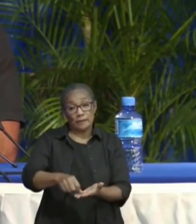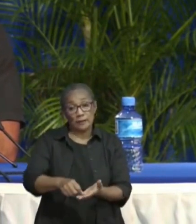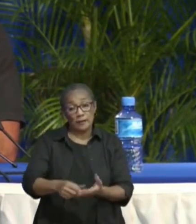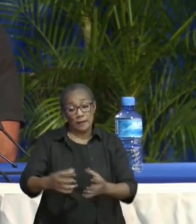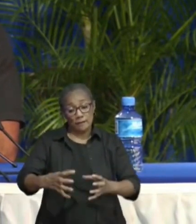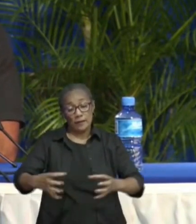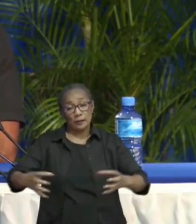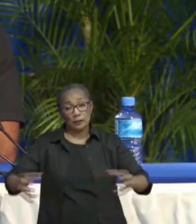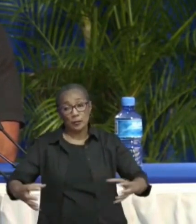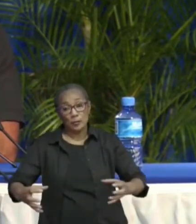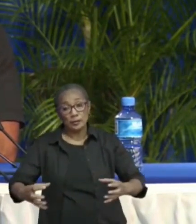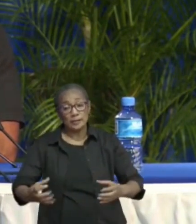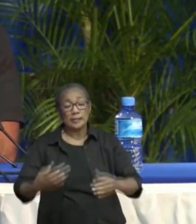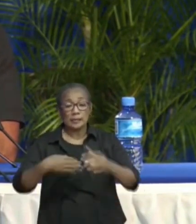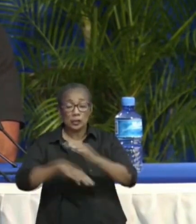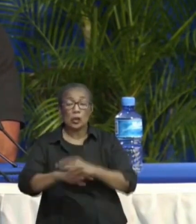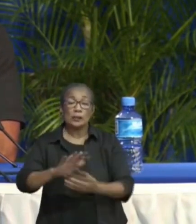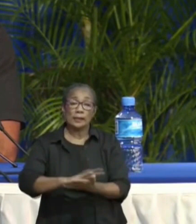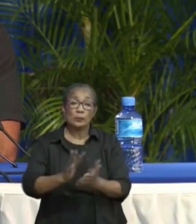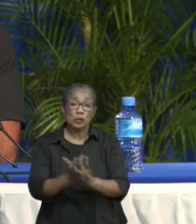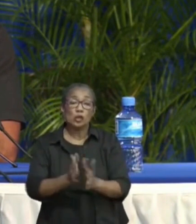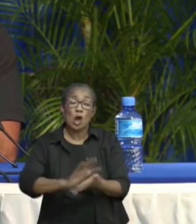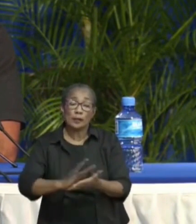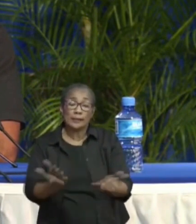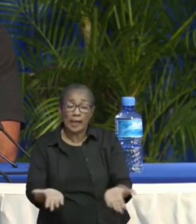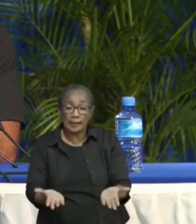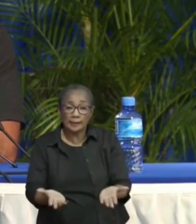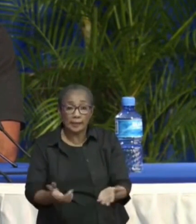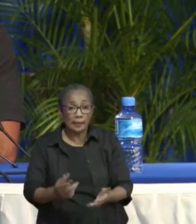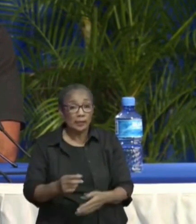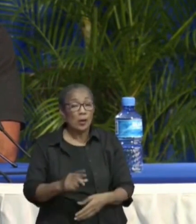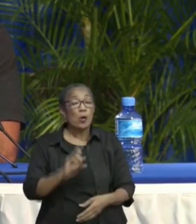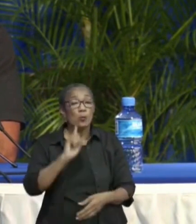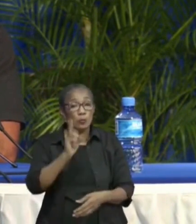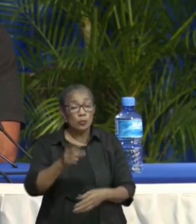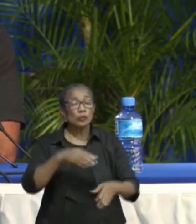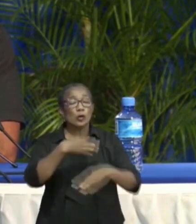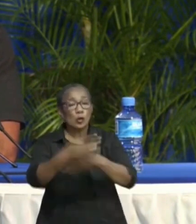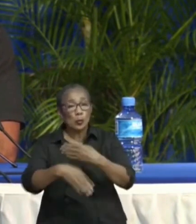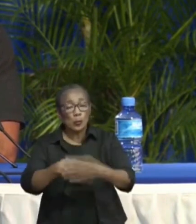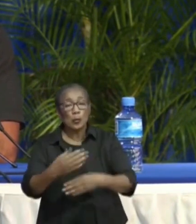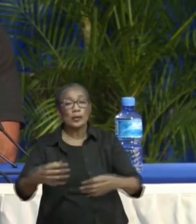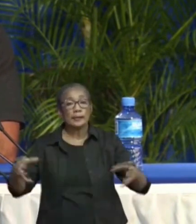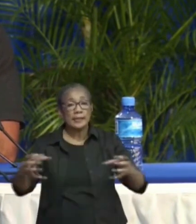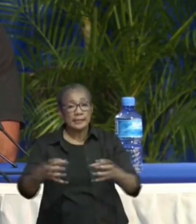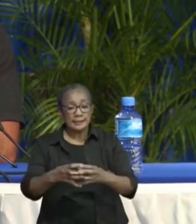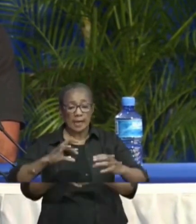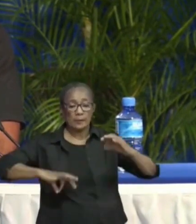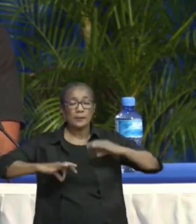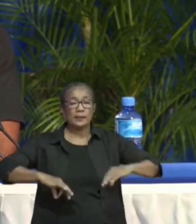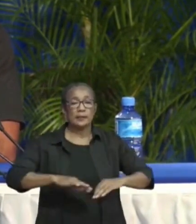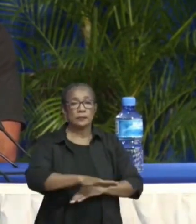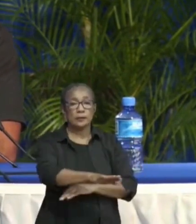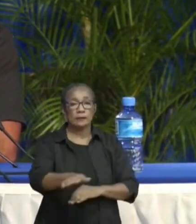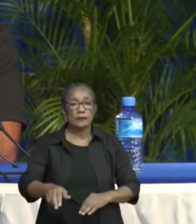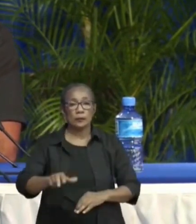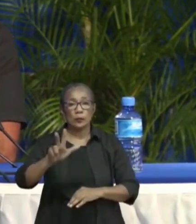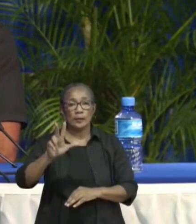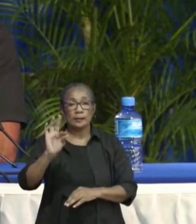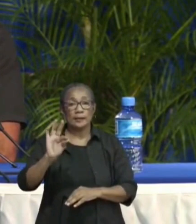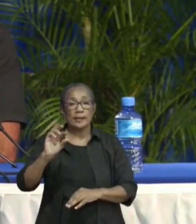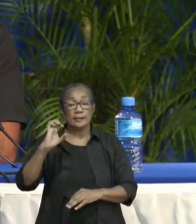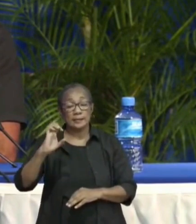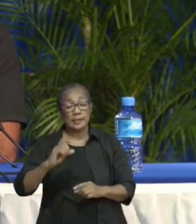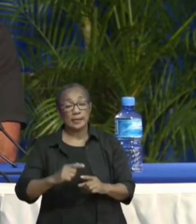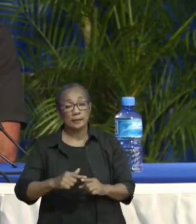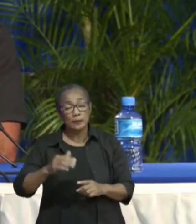het is een onderhandelingspunt nog en dat moet geschieden samen met het ministerie van OETC. U